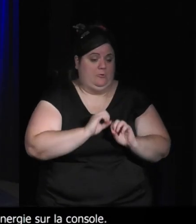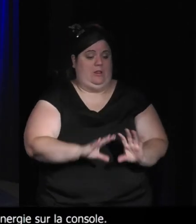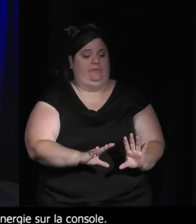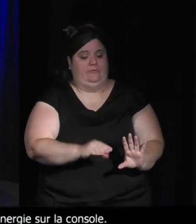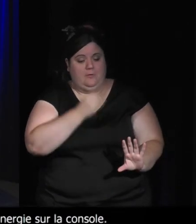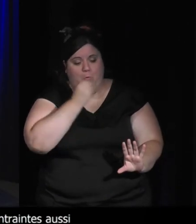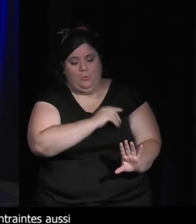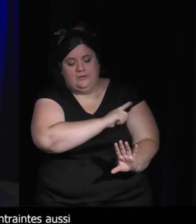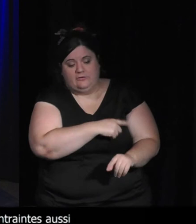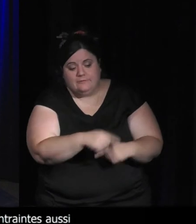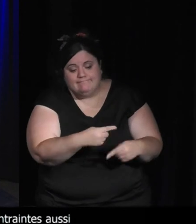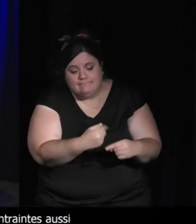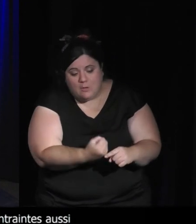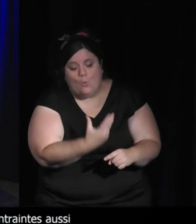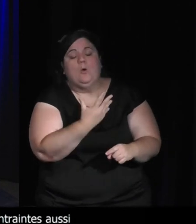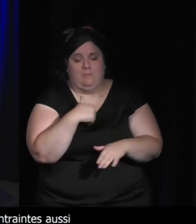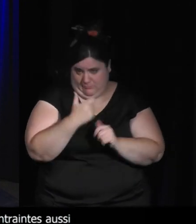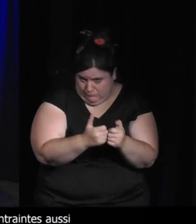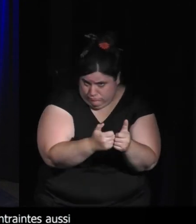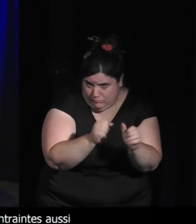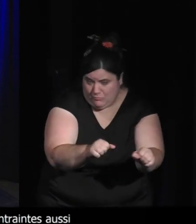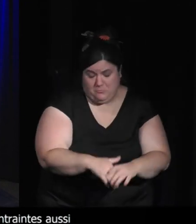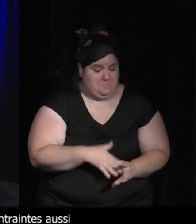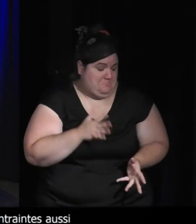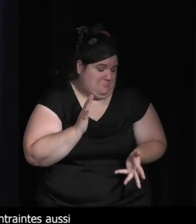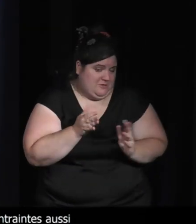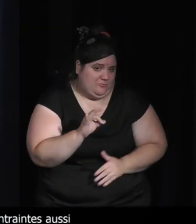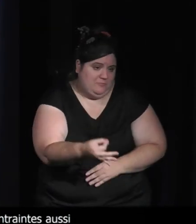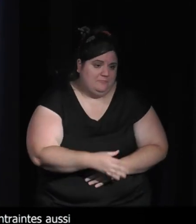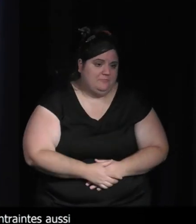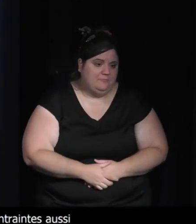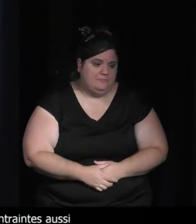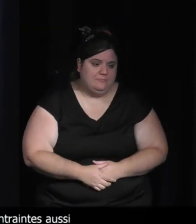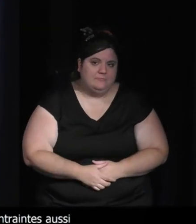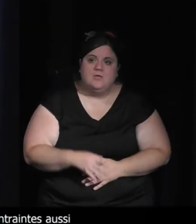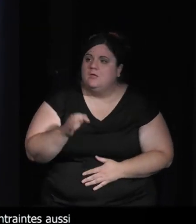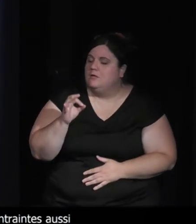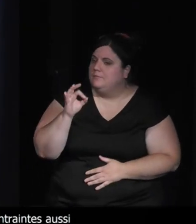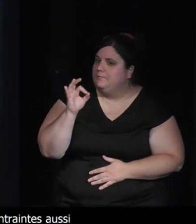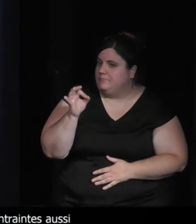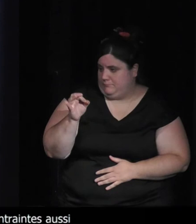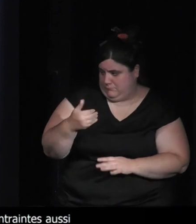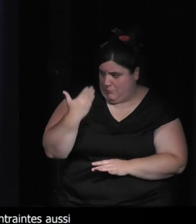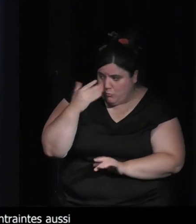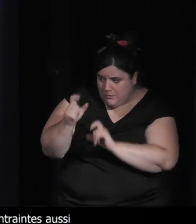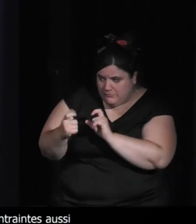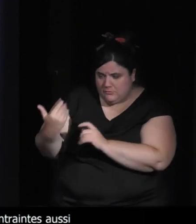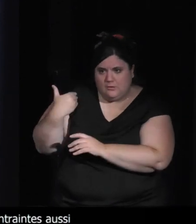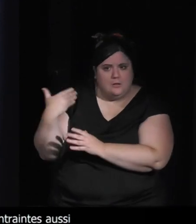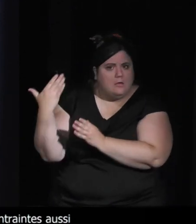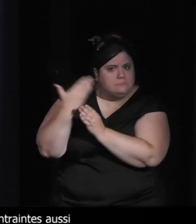la question, pour essayer de proposer deux, trois réflexions très rapides. Effectivement, ça a aussi déjà été un petit peu dit. Je pense qu'il faudrait arriver aussi à